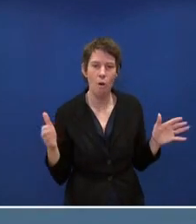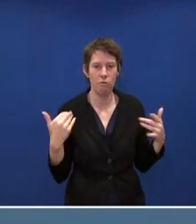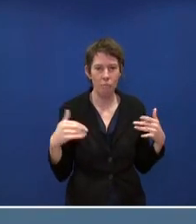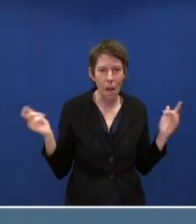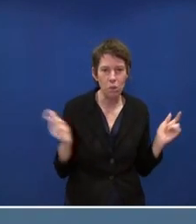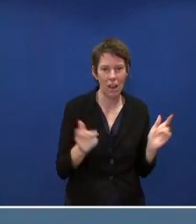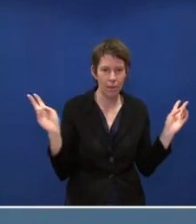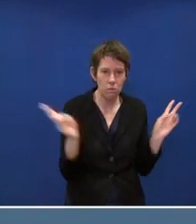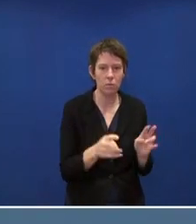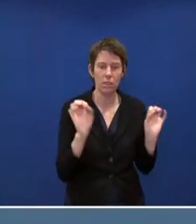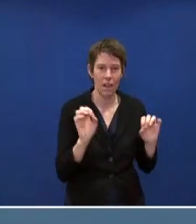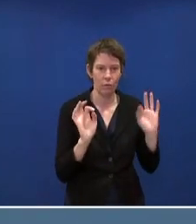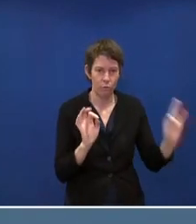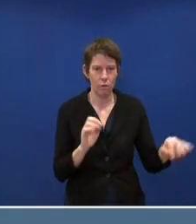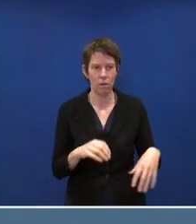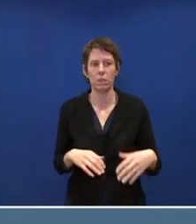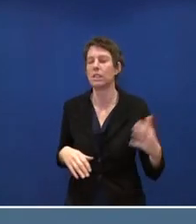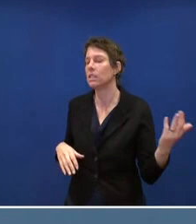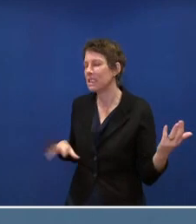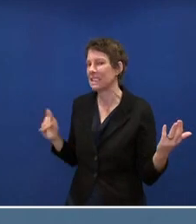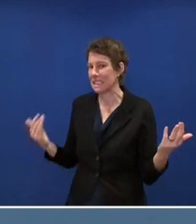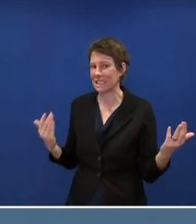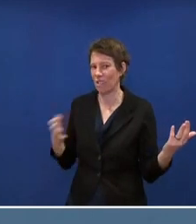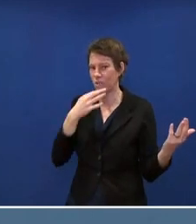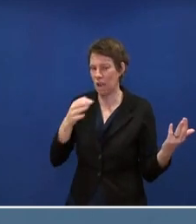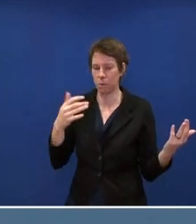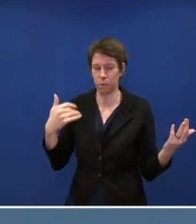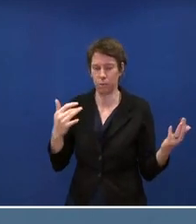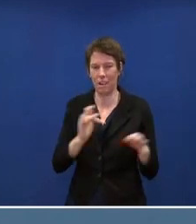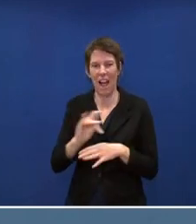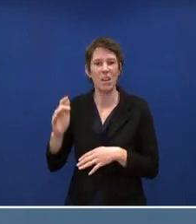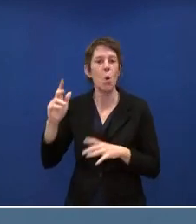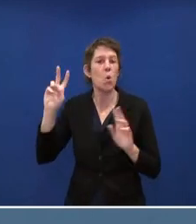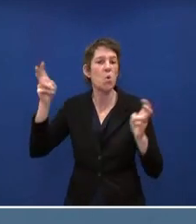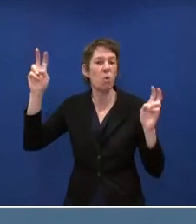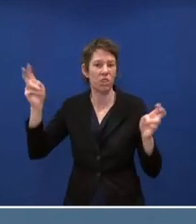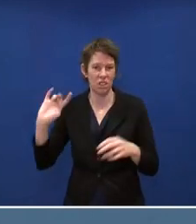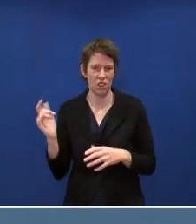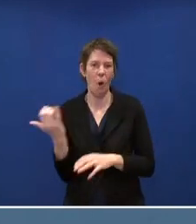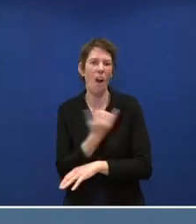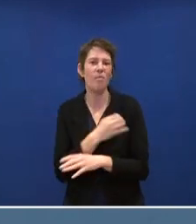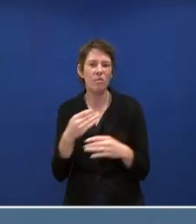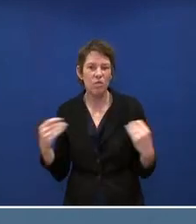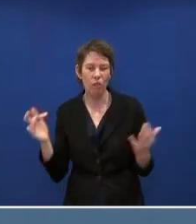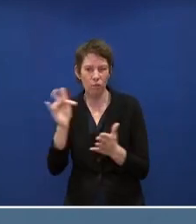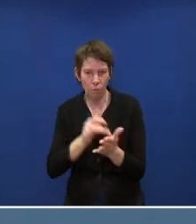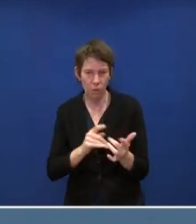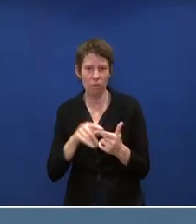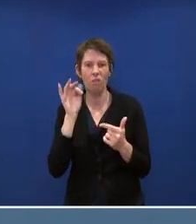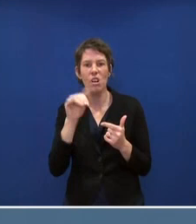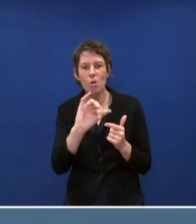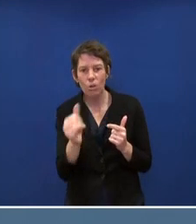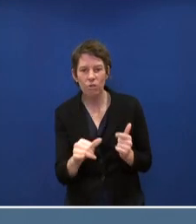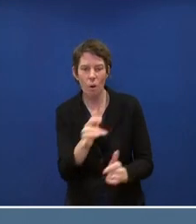Also das halte ich jetzt erst noch mal für eine sehr hypothetische Frage, weil es auch da auf den Impfstoff ankommt, auch da darauf ankommt, auf die Wirkungsweise